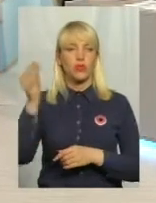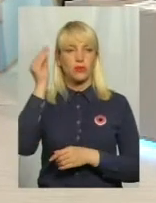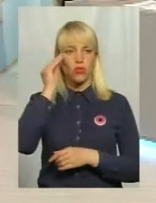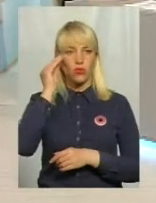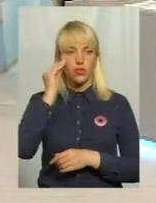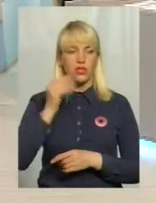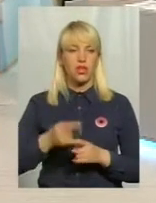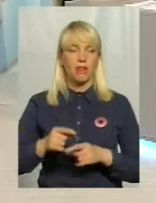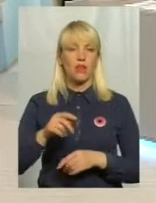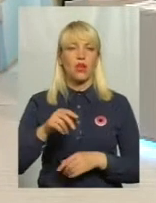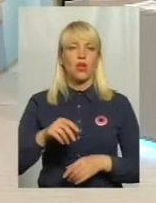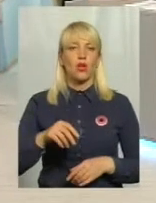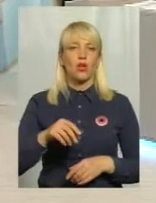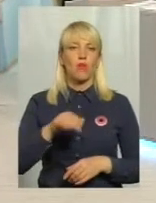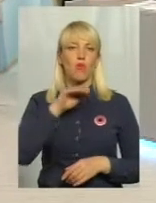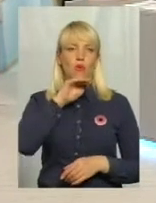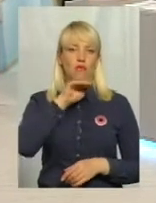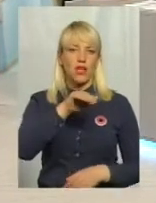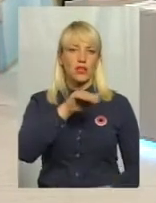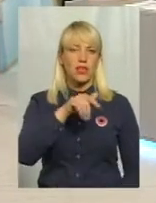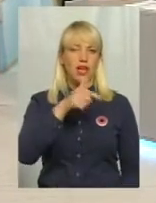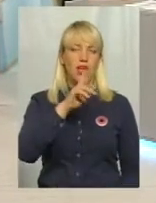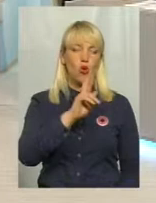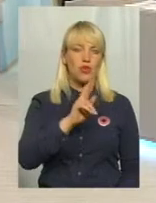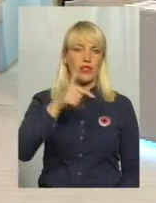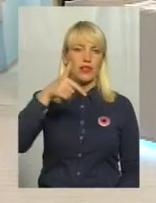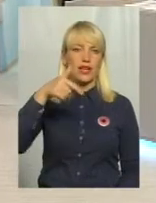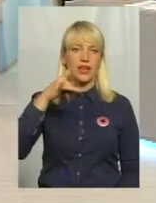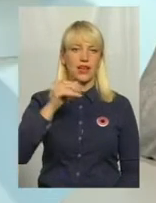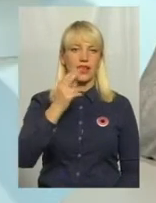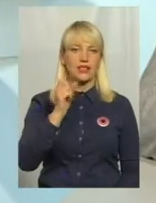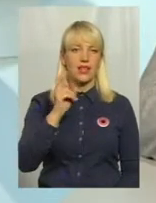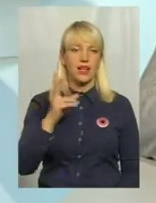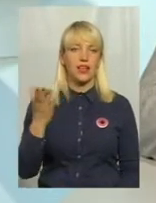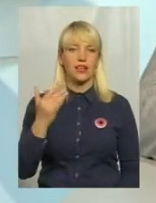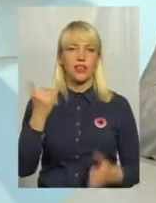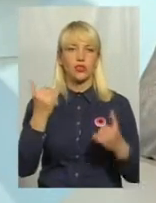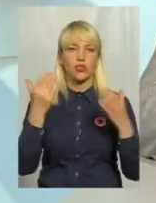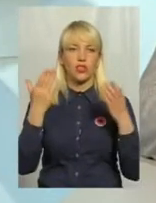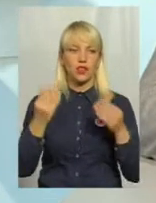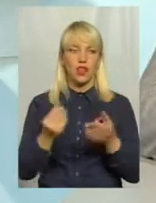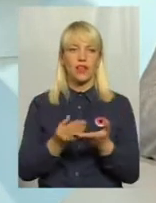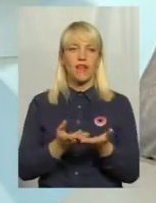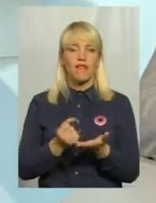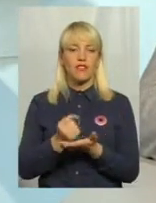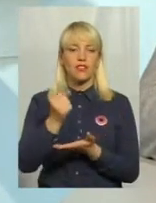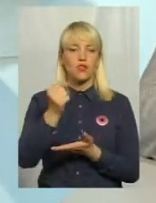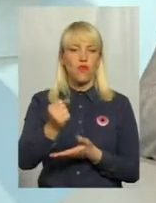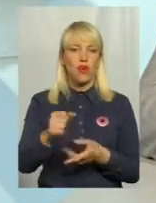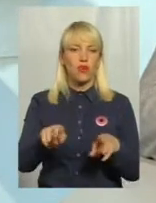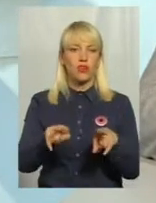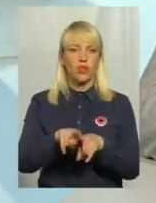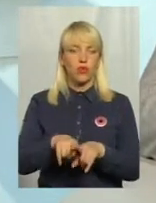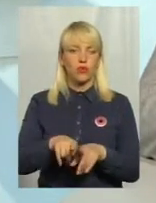доктора наук професора Ярослава Грицака, який на сьогоднішній день висуває надзвичайно важливу таку